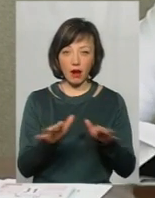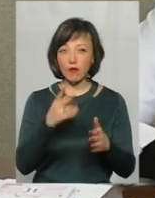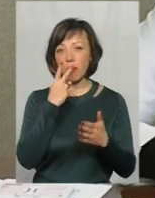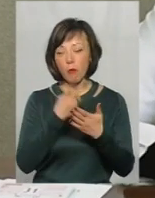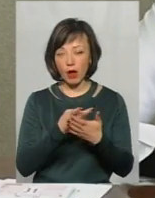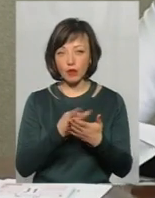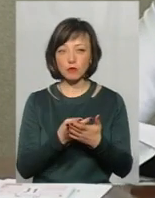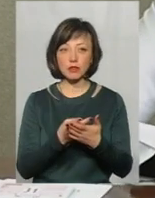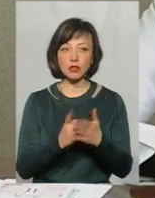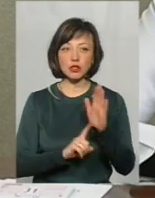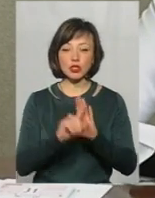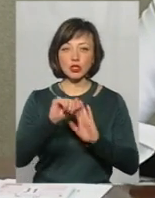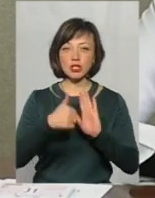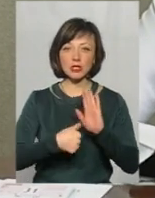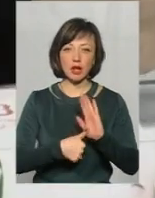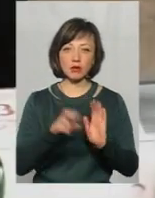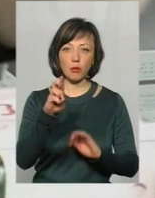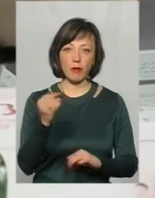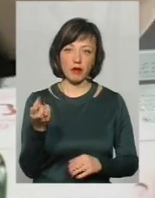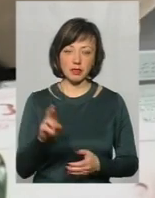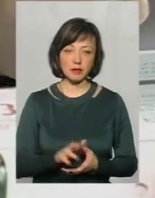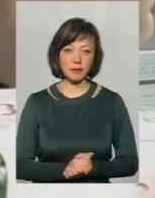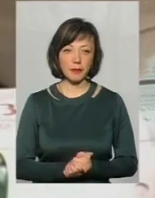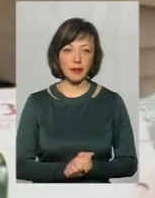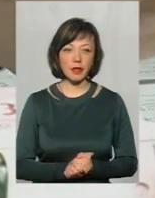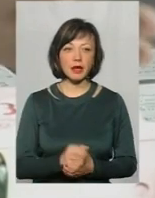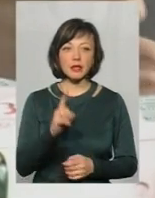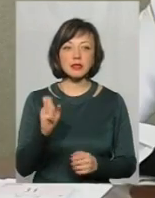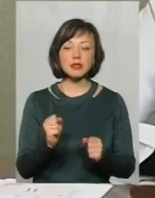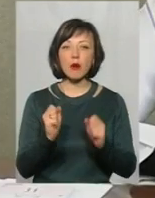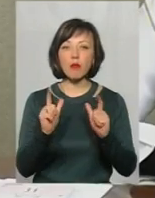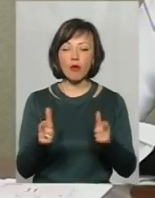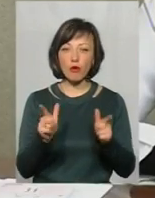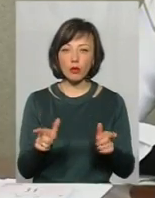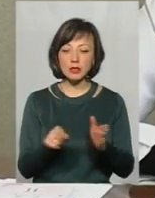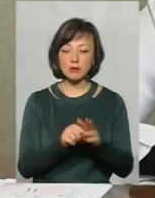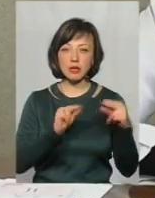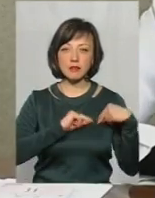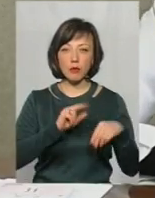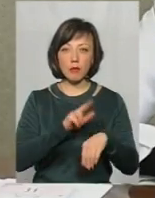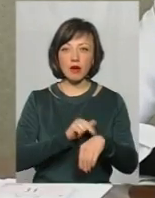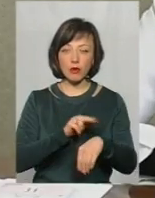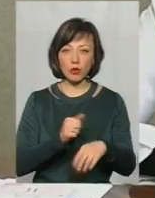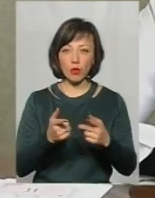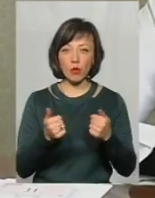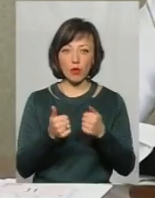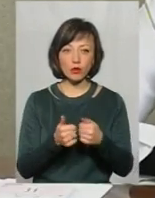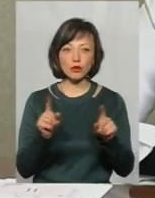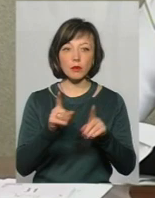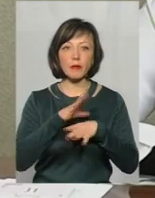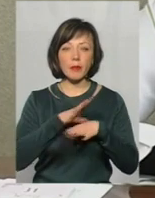подбачимо з 16 березня. За погодженнями з працівниками правоохоронних органів, з метою уникнення